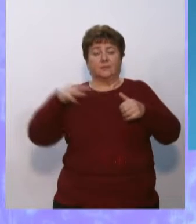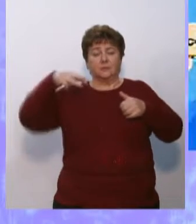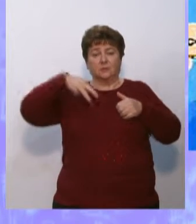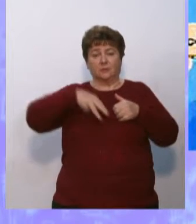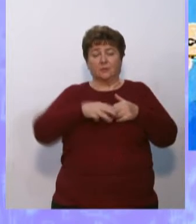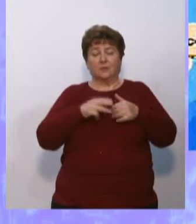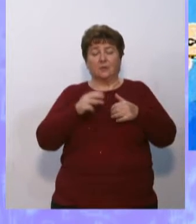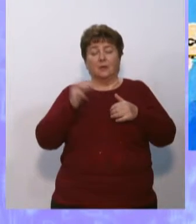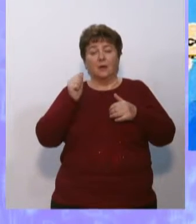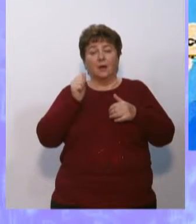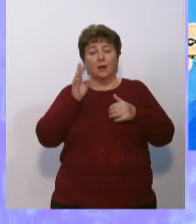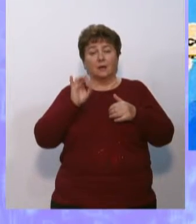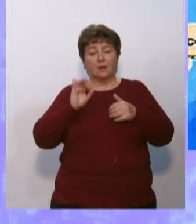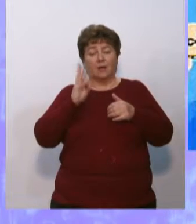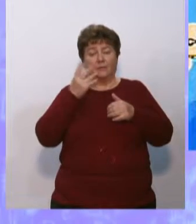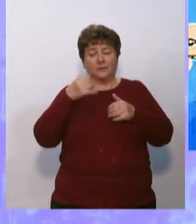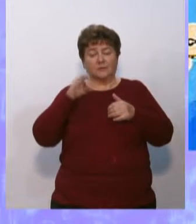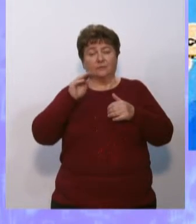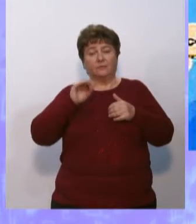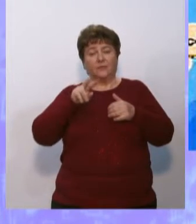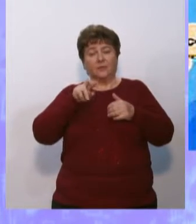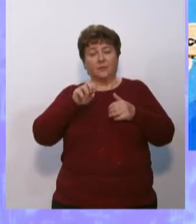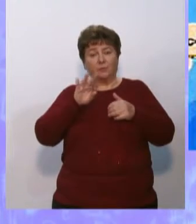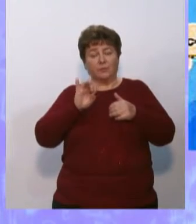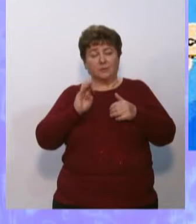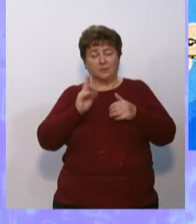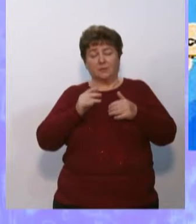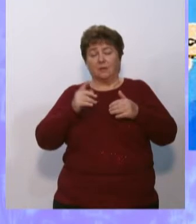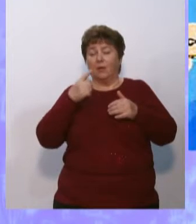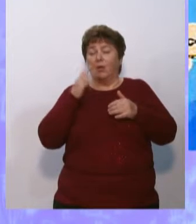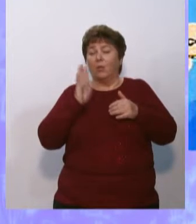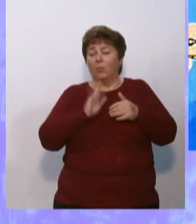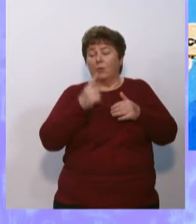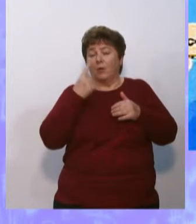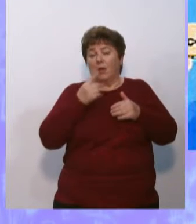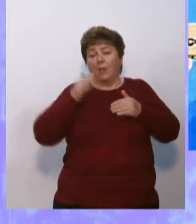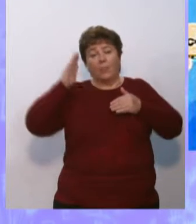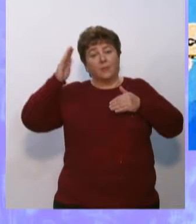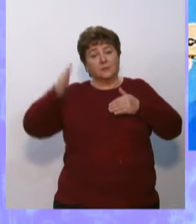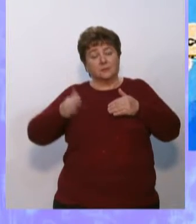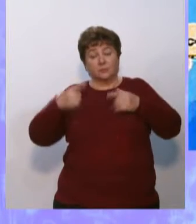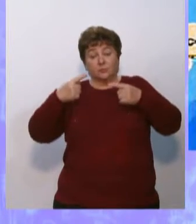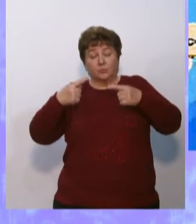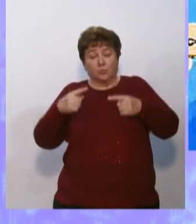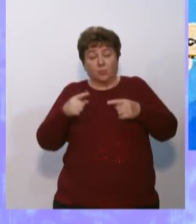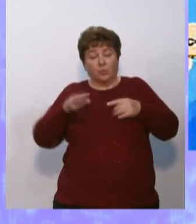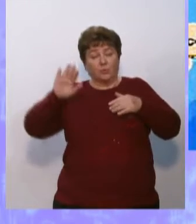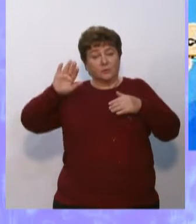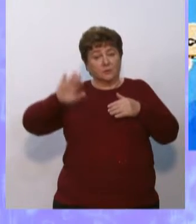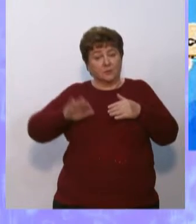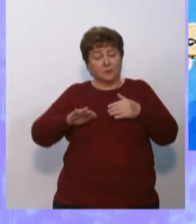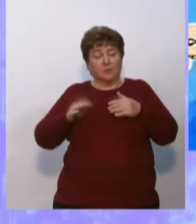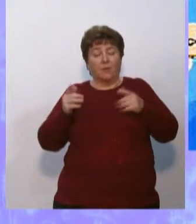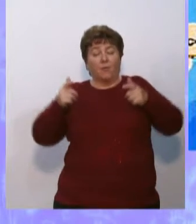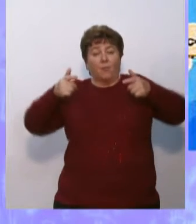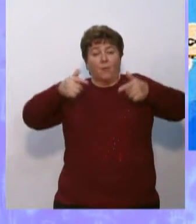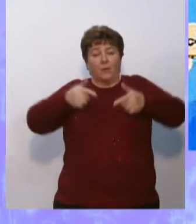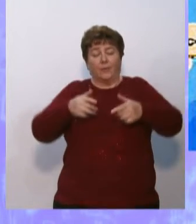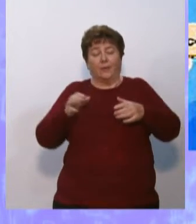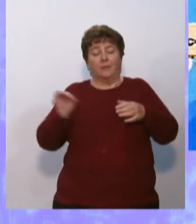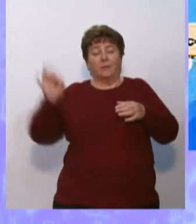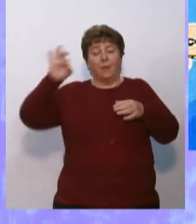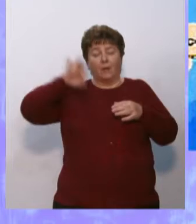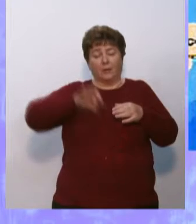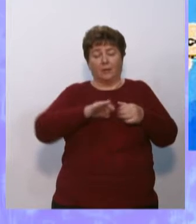А аравийское, филиппинское – только с одной стороны. А с другой стороны впадает в